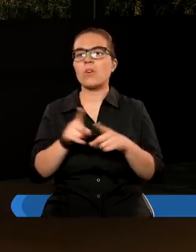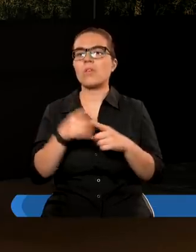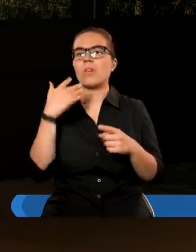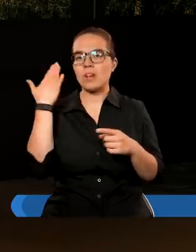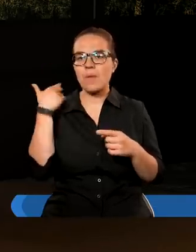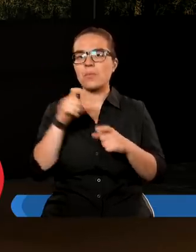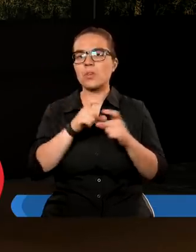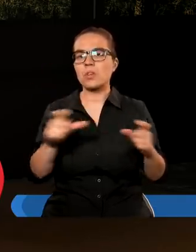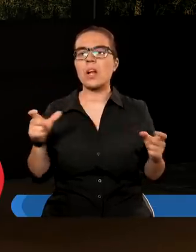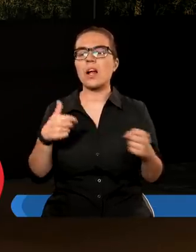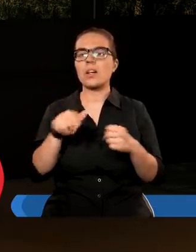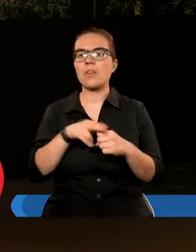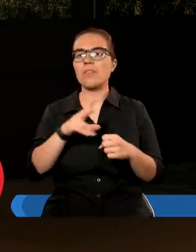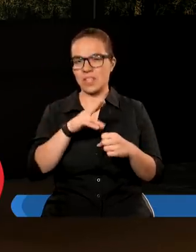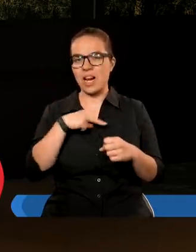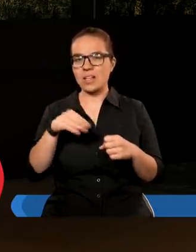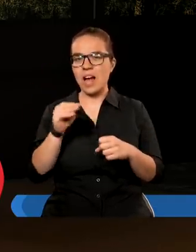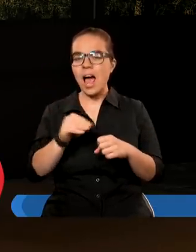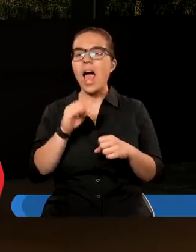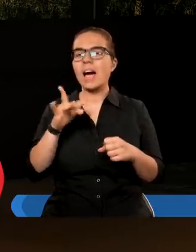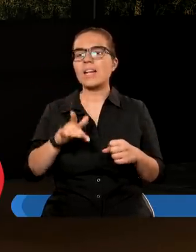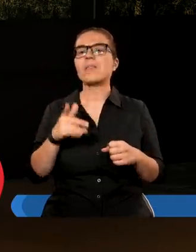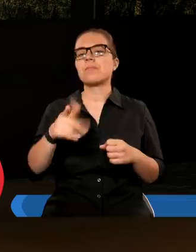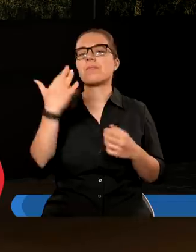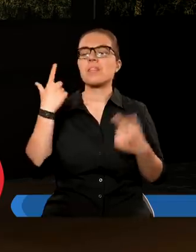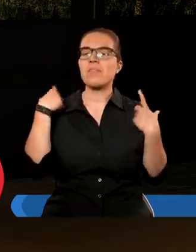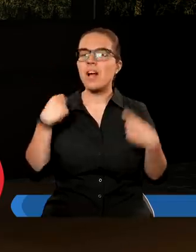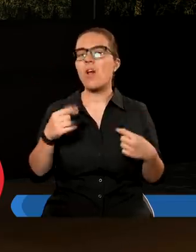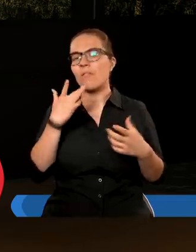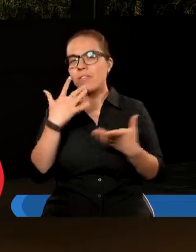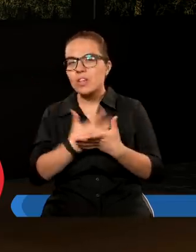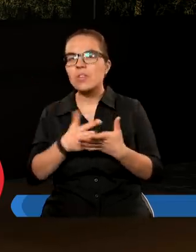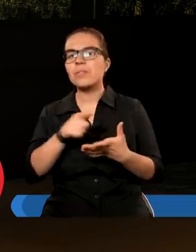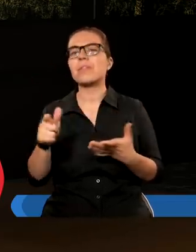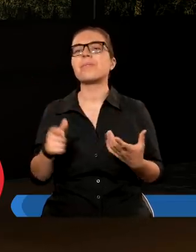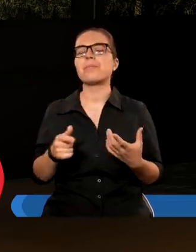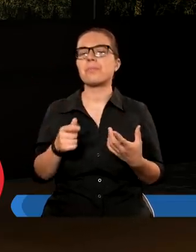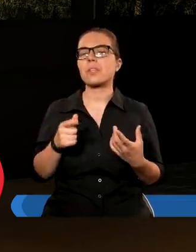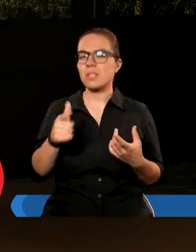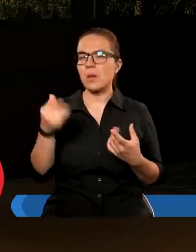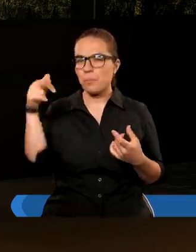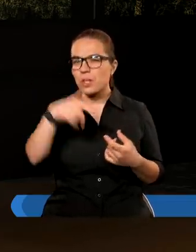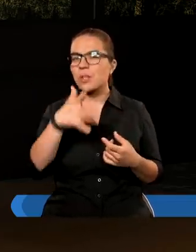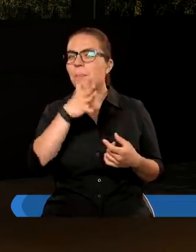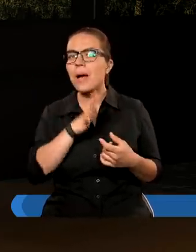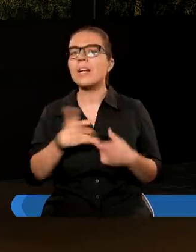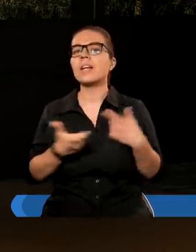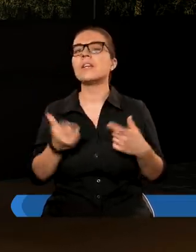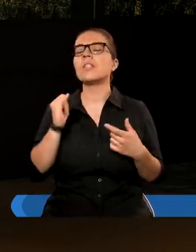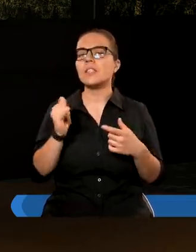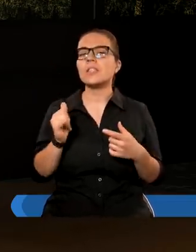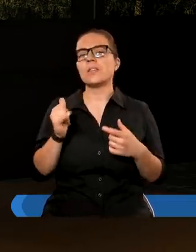w tamtych czasach, w I wieku naszej ery, kiedy to wiele osób wykorzystywało spodziewane przyjście Mesjasza i